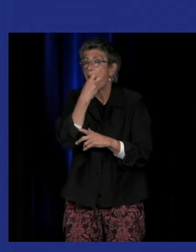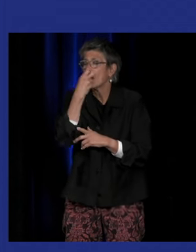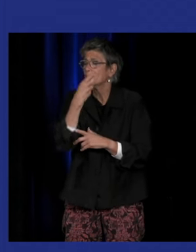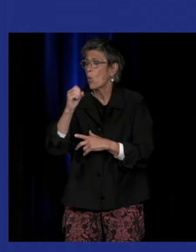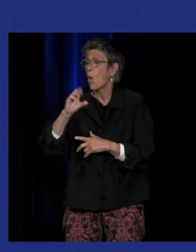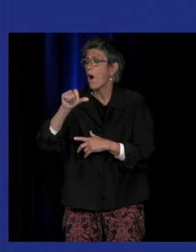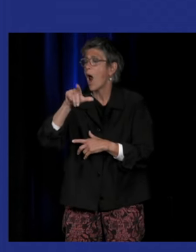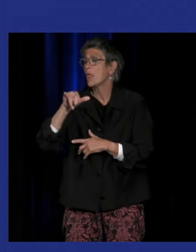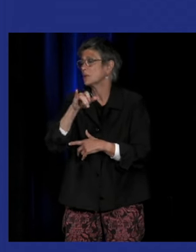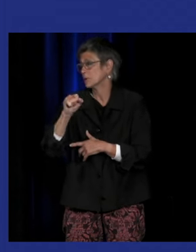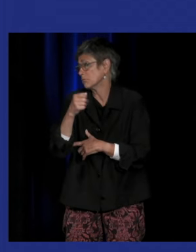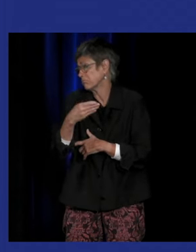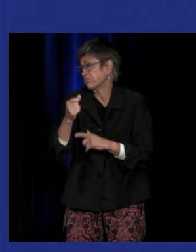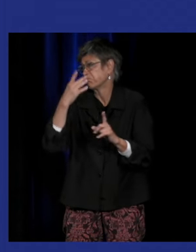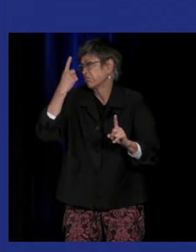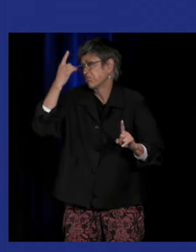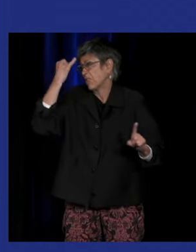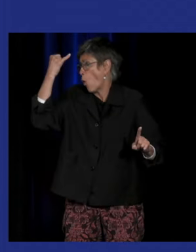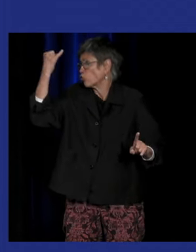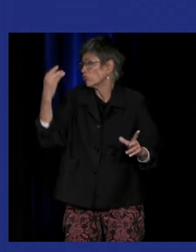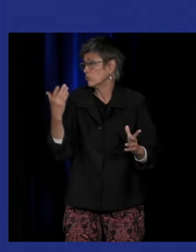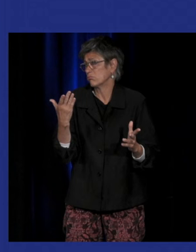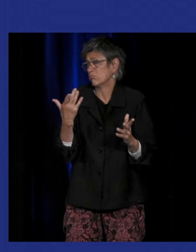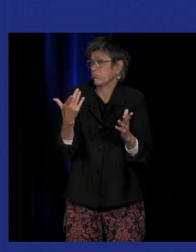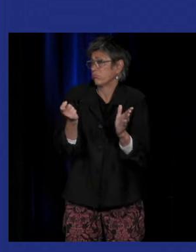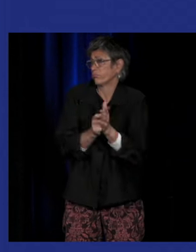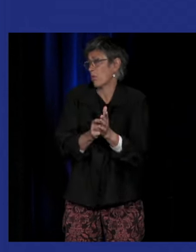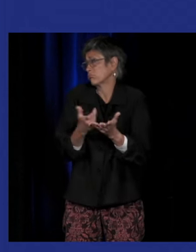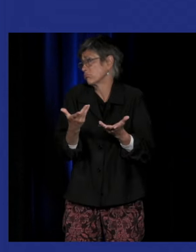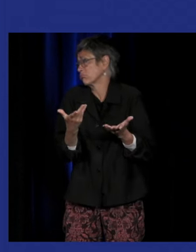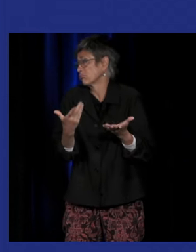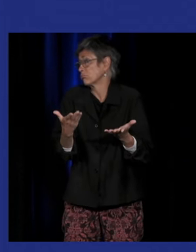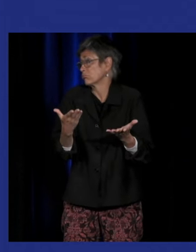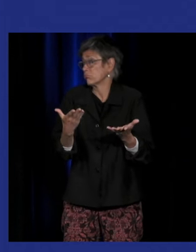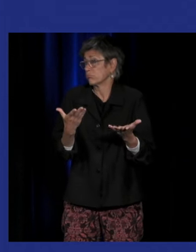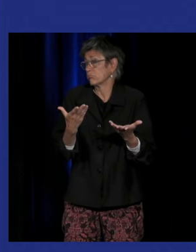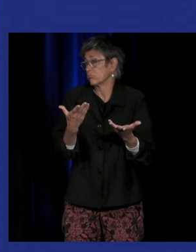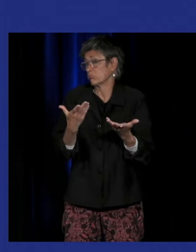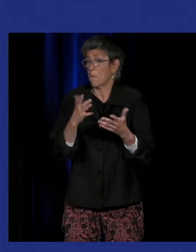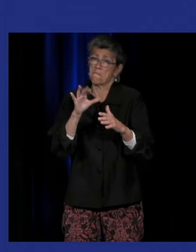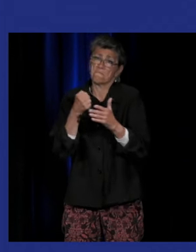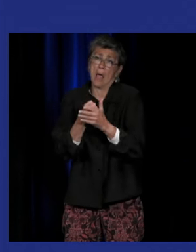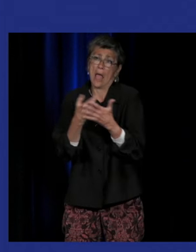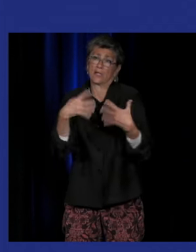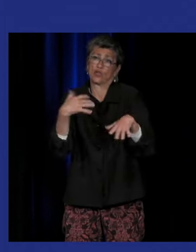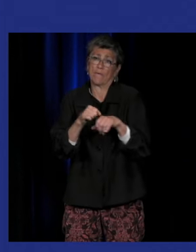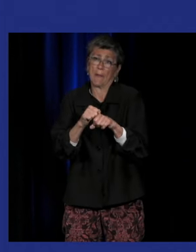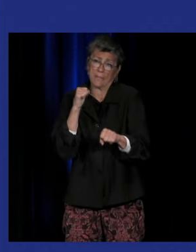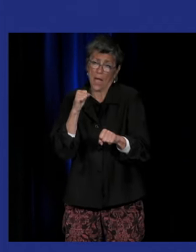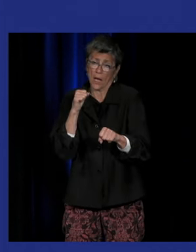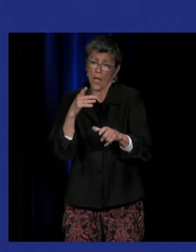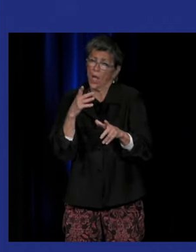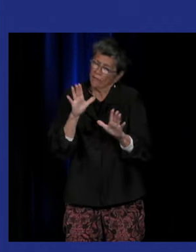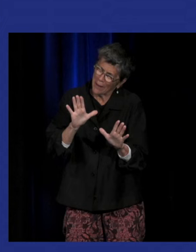est une idéologie qui s'est, comment dire, instaurée à la fin du 19e siècle ou